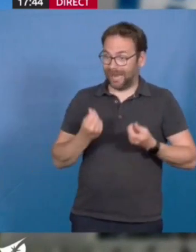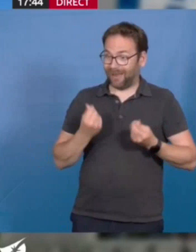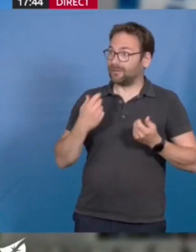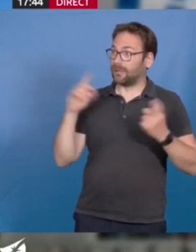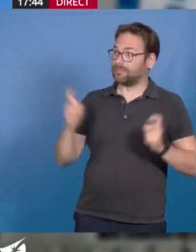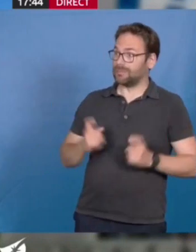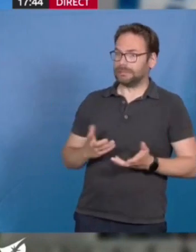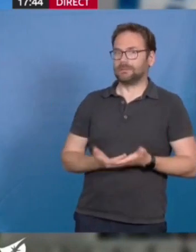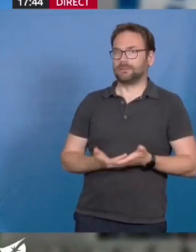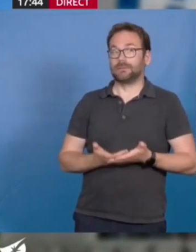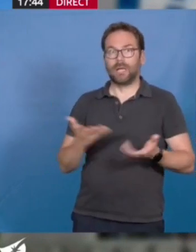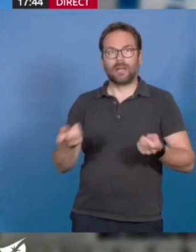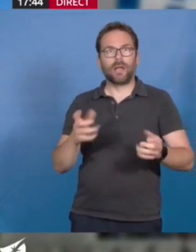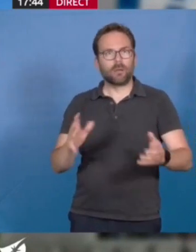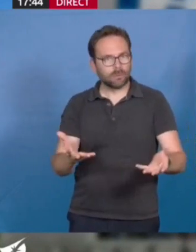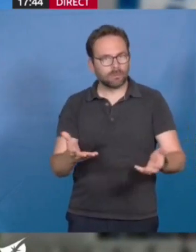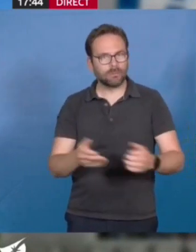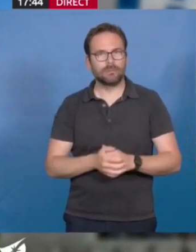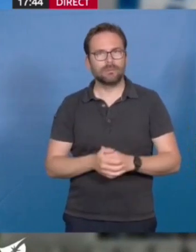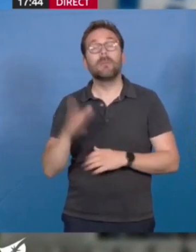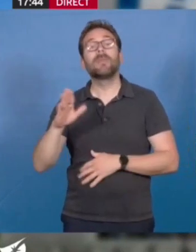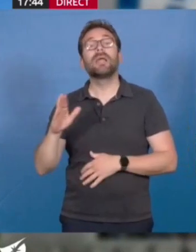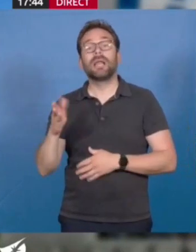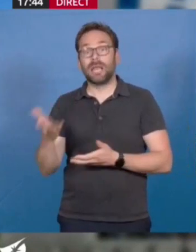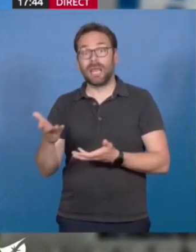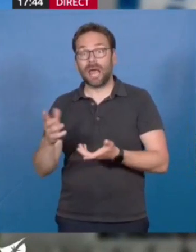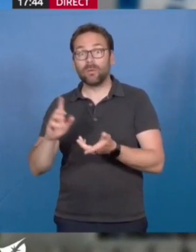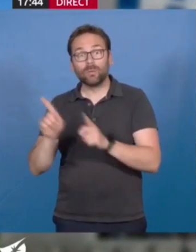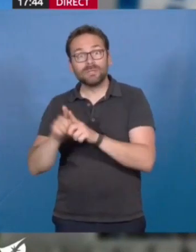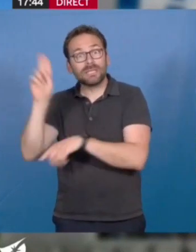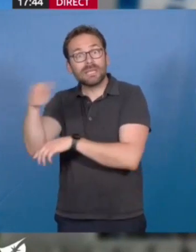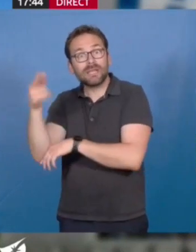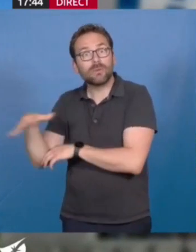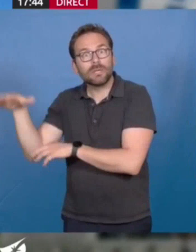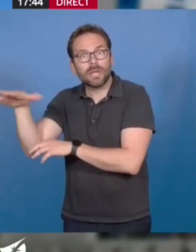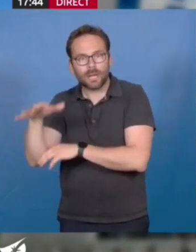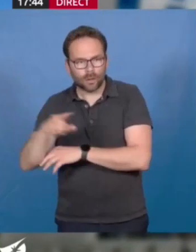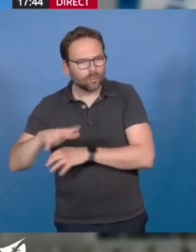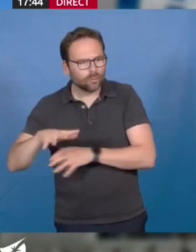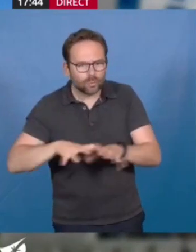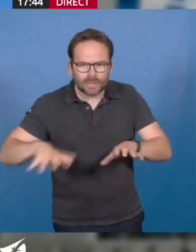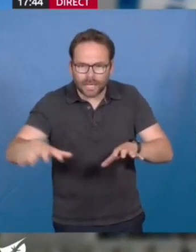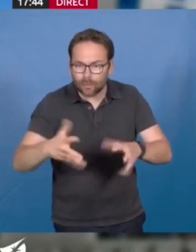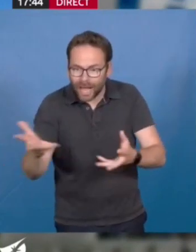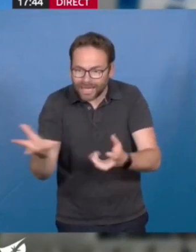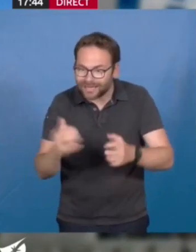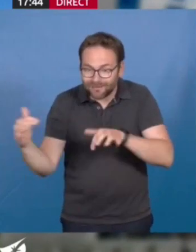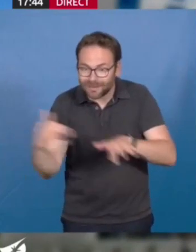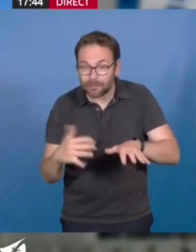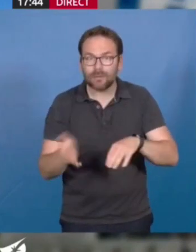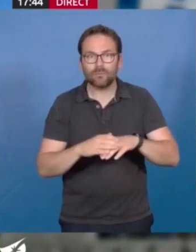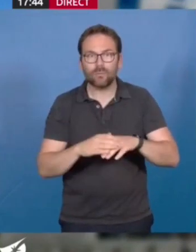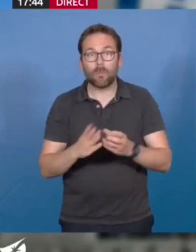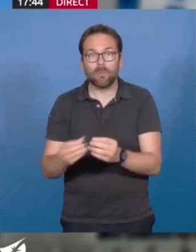Mais cette crise du logement est nationale, elle touche tous les territoires attractifs et dynamiques qui connaissent une évolution démographique